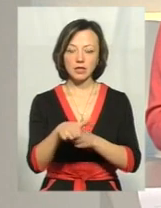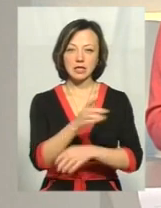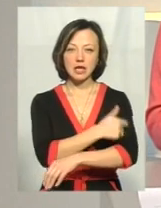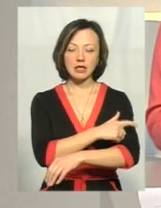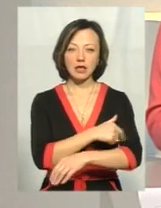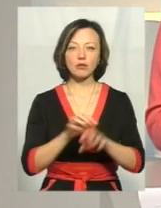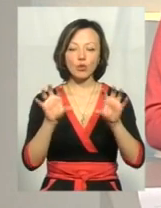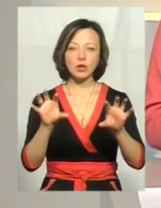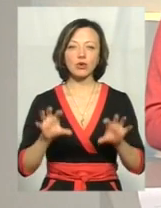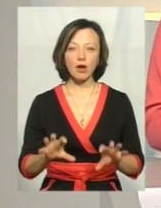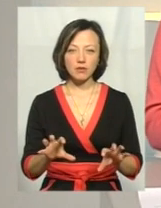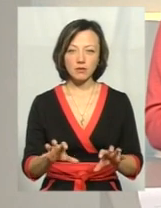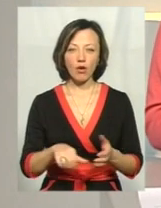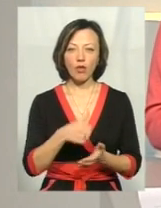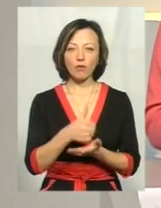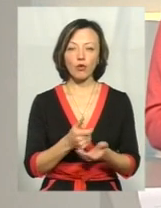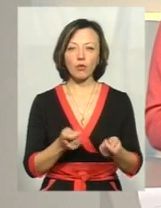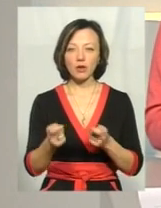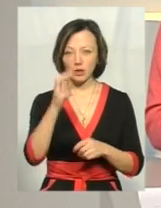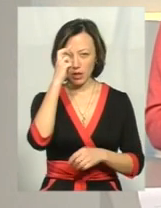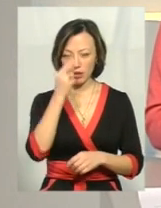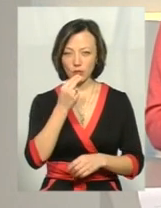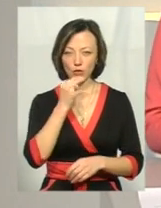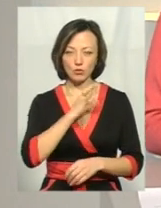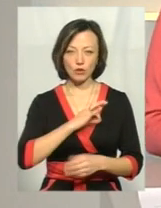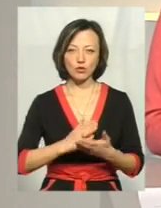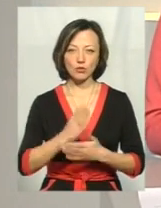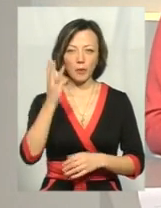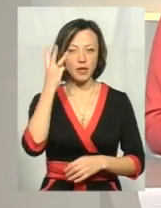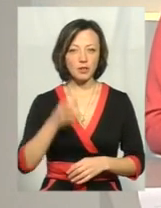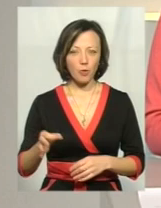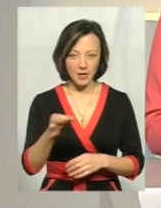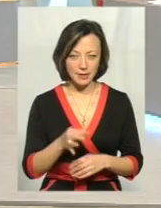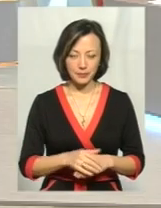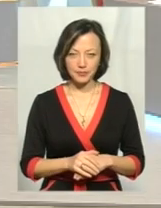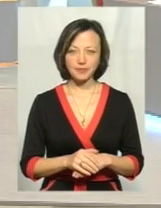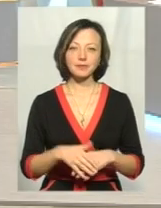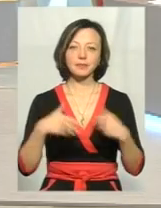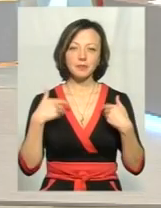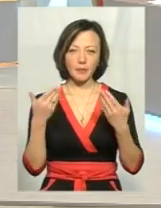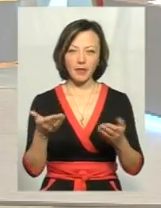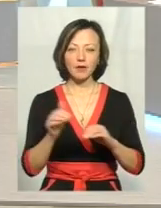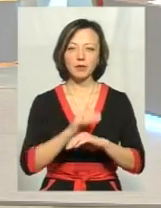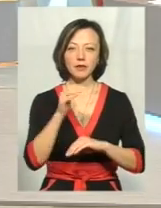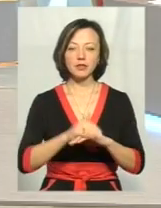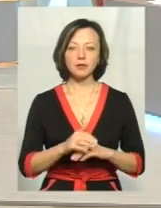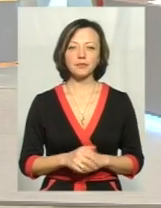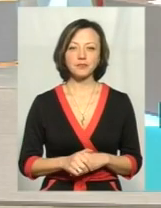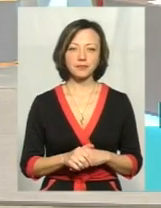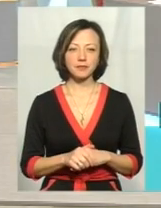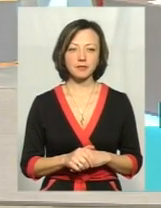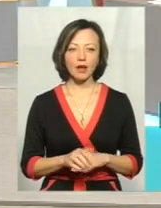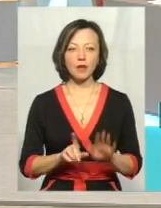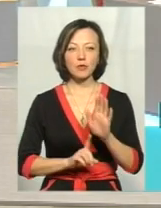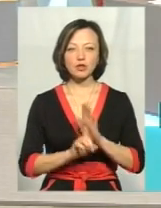санітарного законодавства Головного управління Держпродспоживслужби в Хмельницькій області. Вітаю вас. Добрий вечір. І